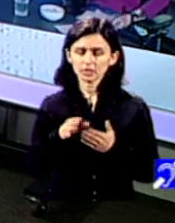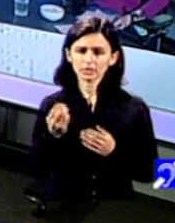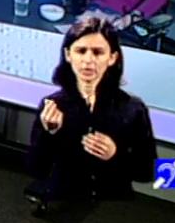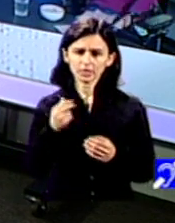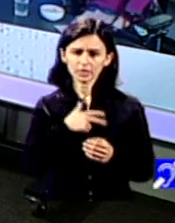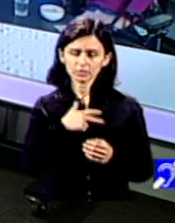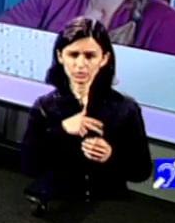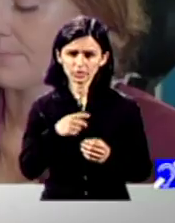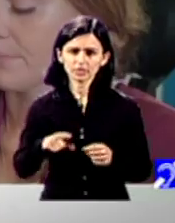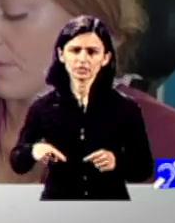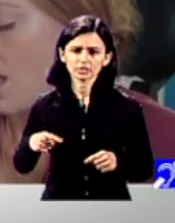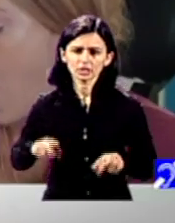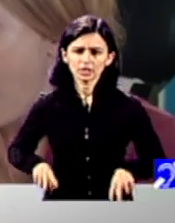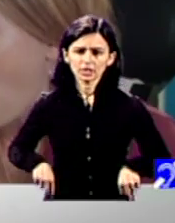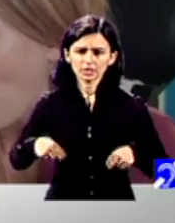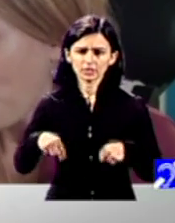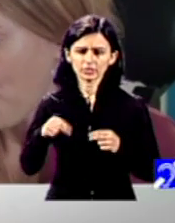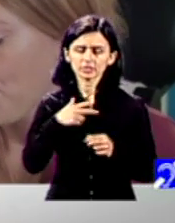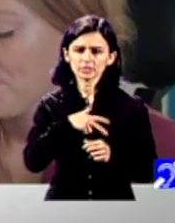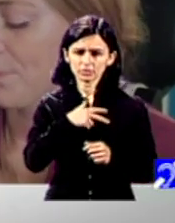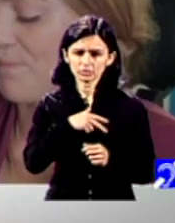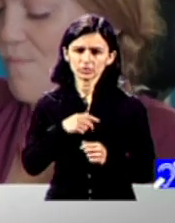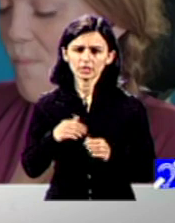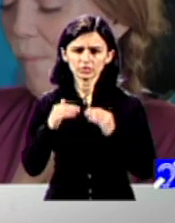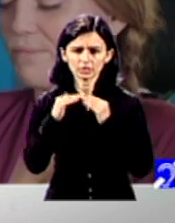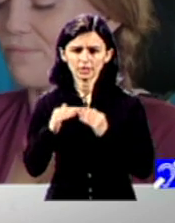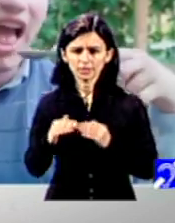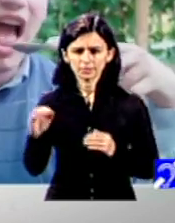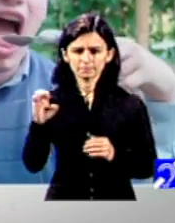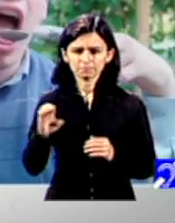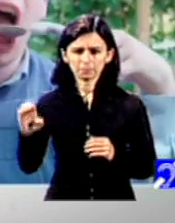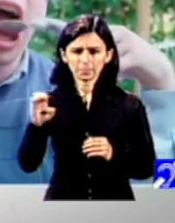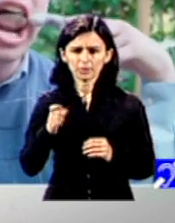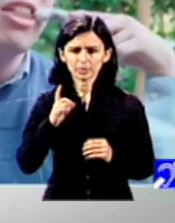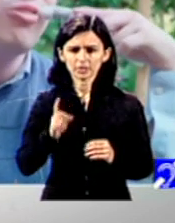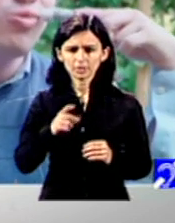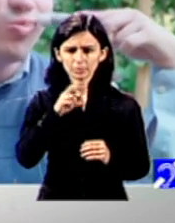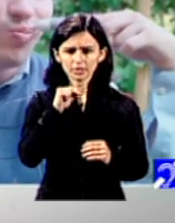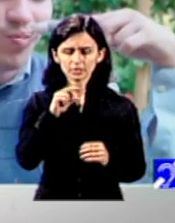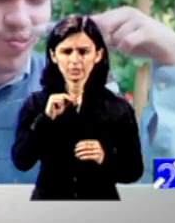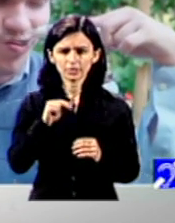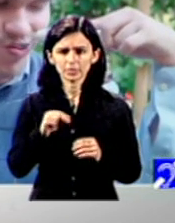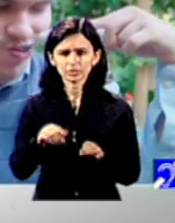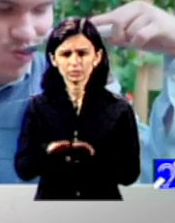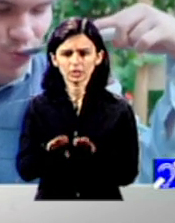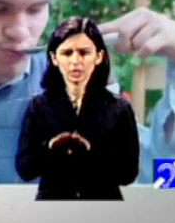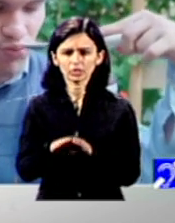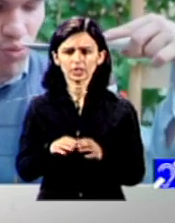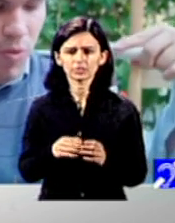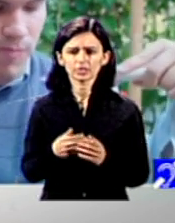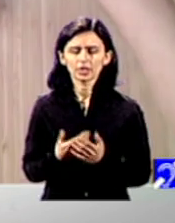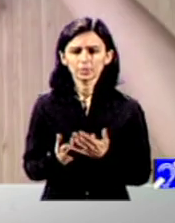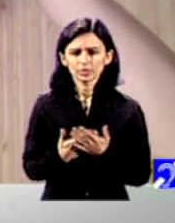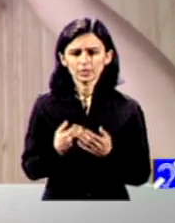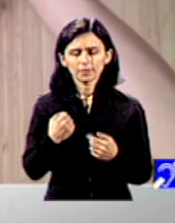asta e o problemă și la nivel european încă încă mai trebuie să am discuții cu mulți dintre colegi și în Parlamentul European să facem